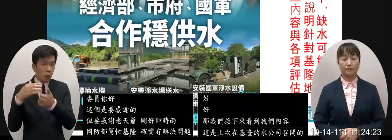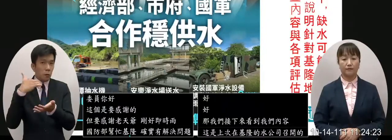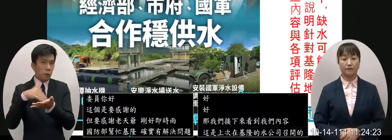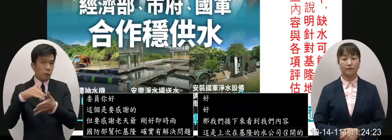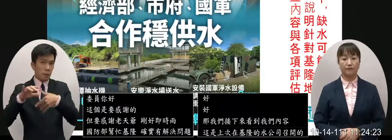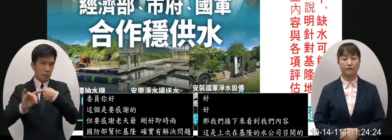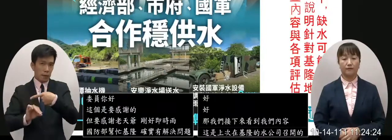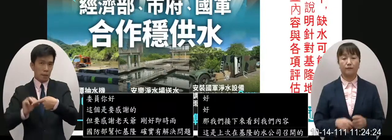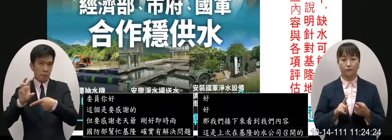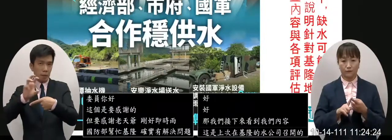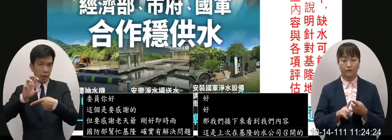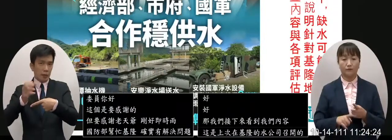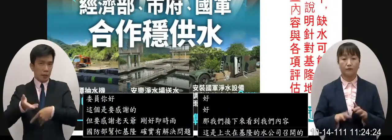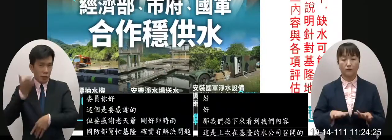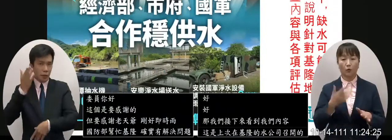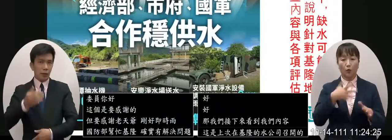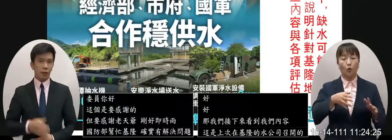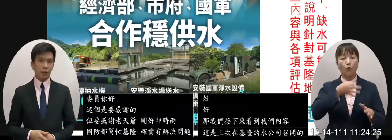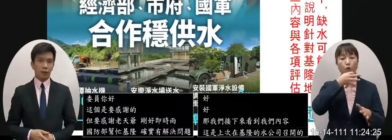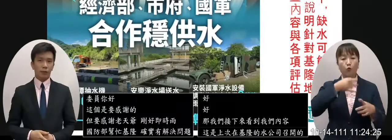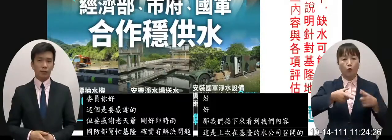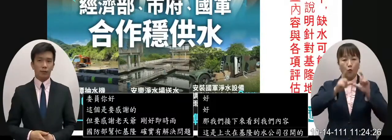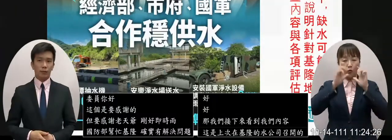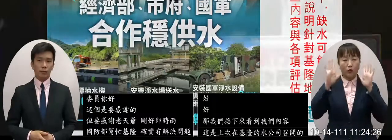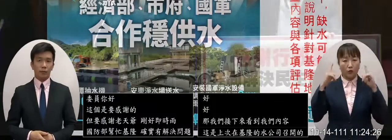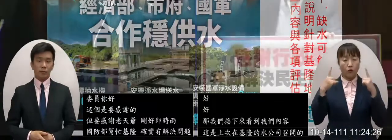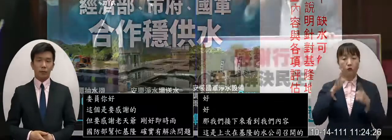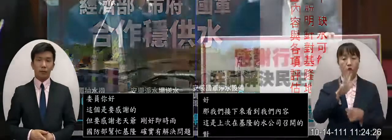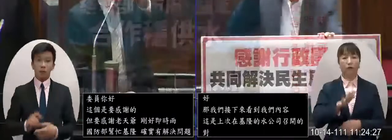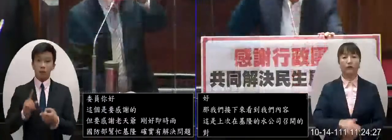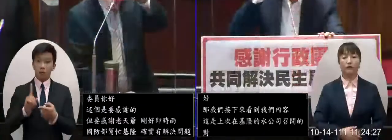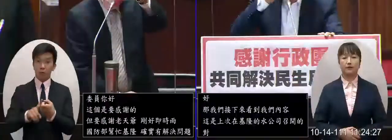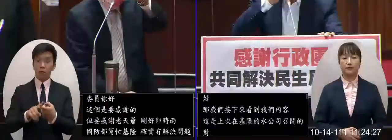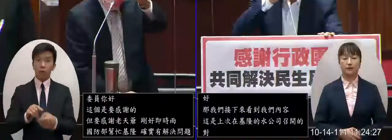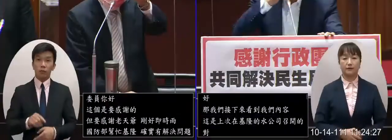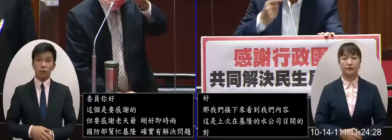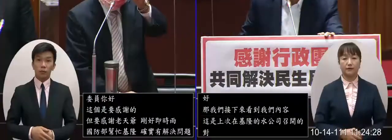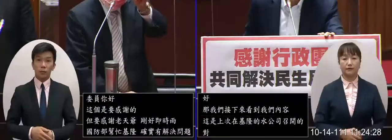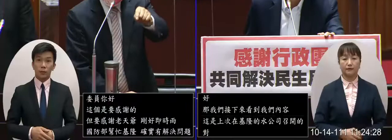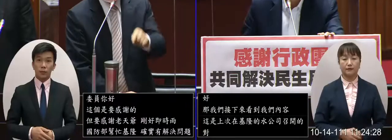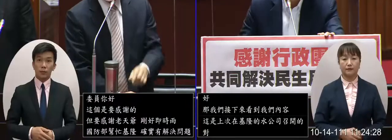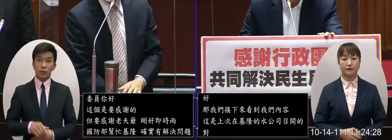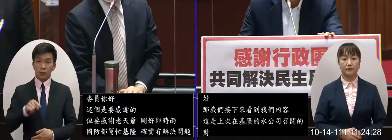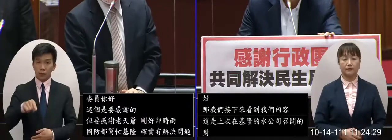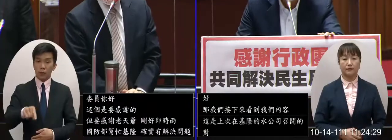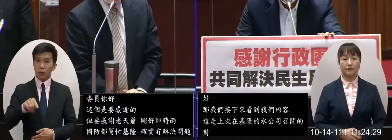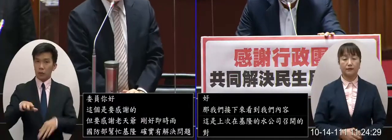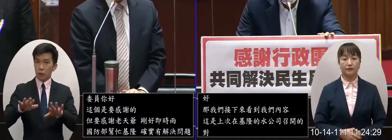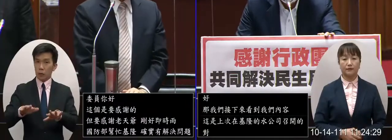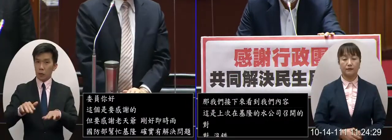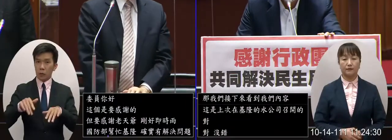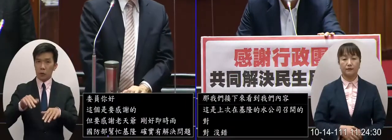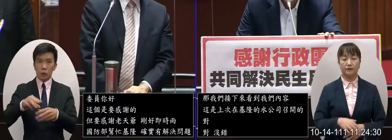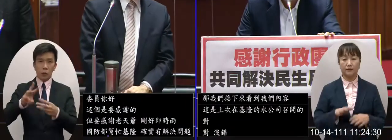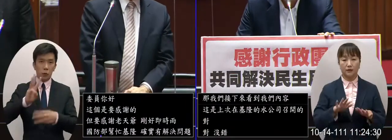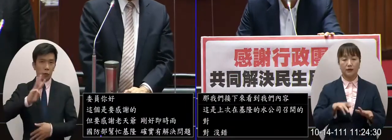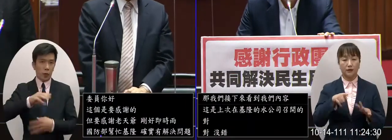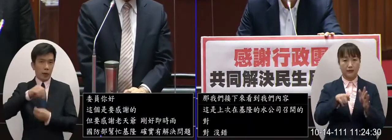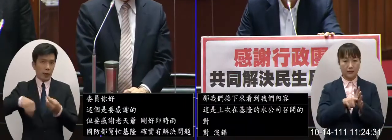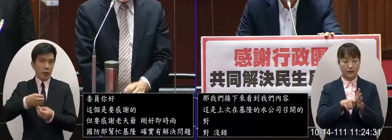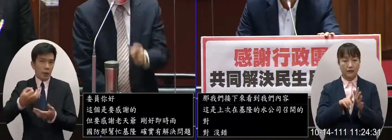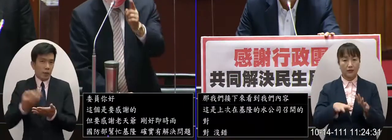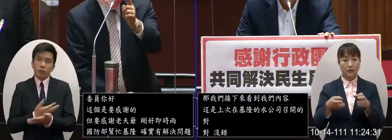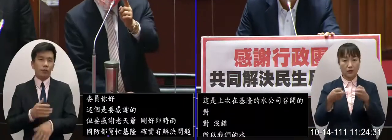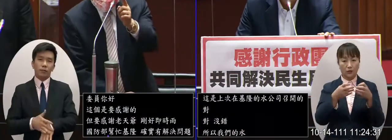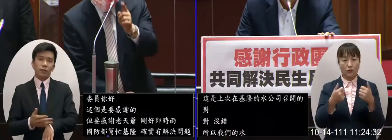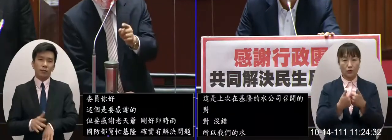%以上了沒錯 所以我們的水已經逐步的恢復正常了這次不會有缺水的餘力好 那因為在當時的